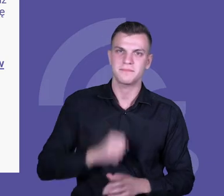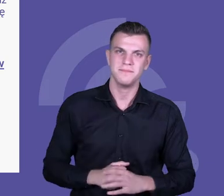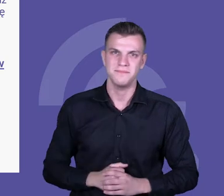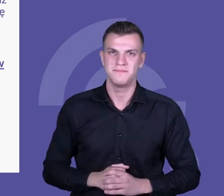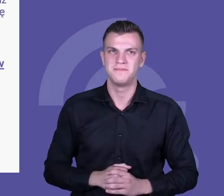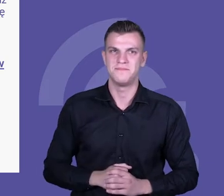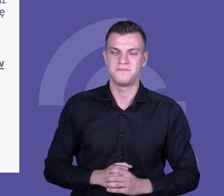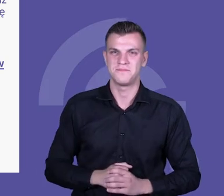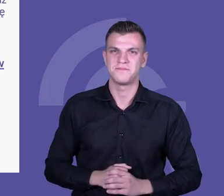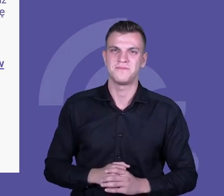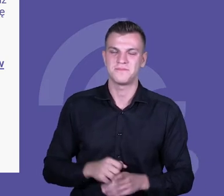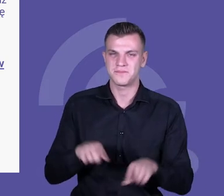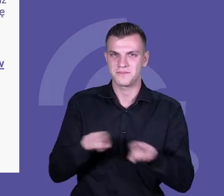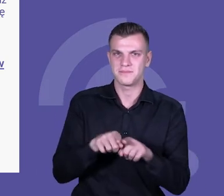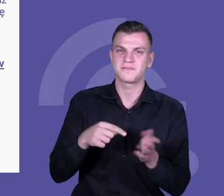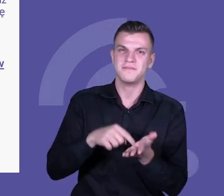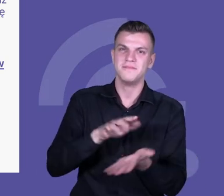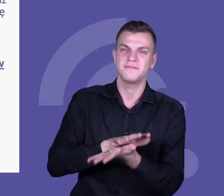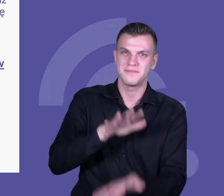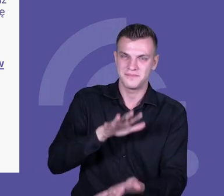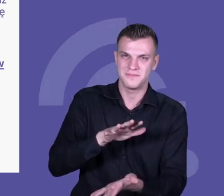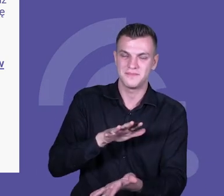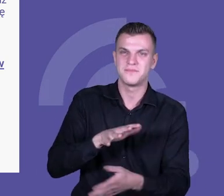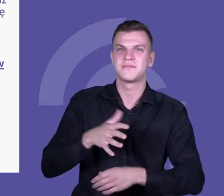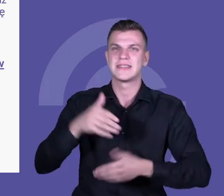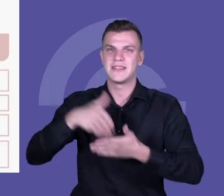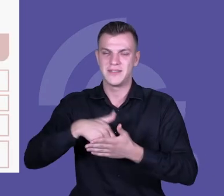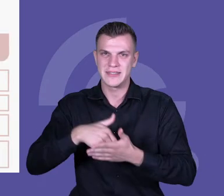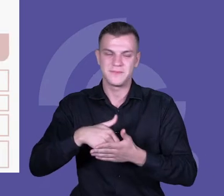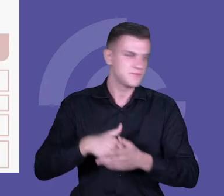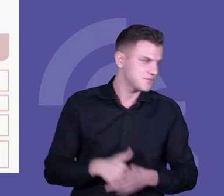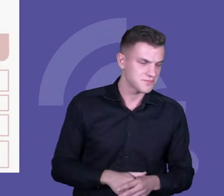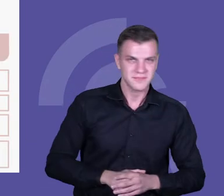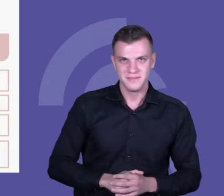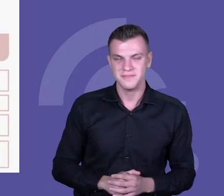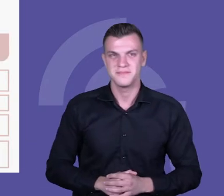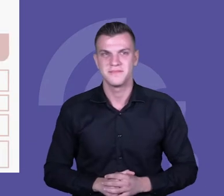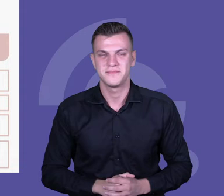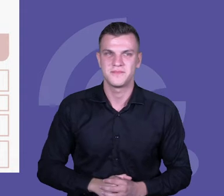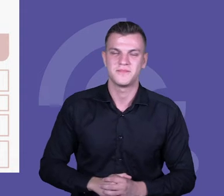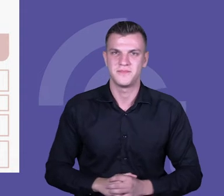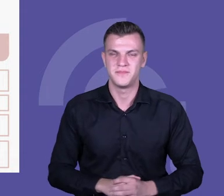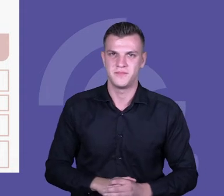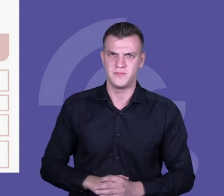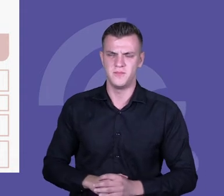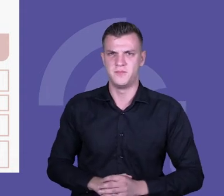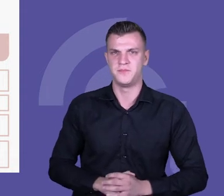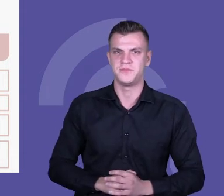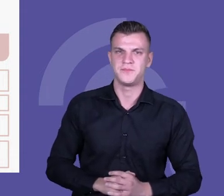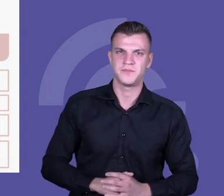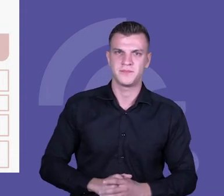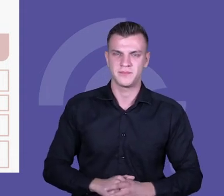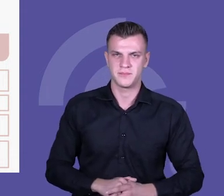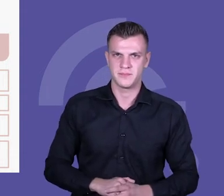umiejętności złożonych i postaw, które się na daną kompetencję składają. I myśmy to zrobili w tym programie dla